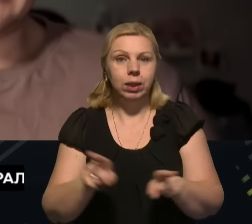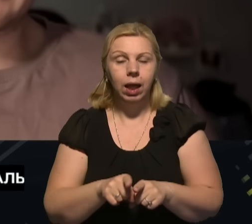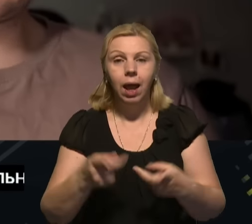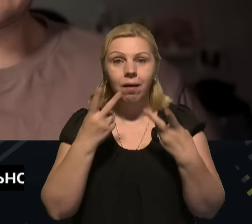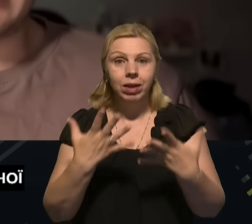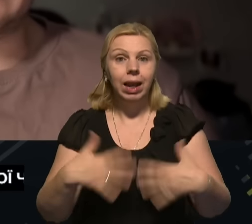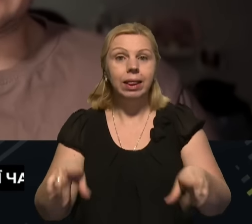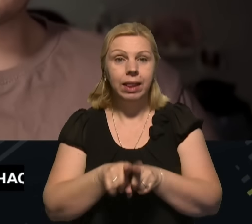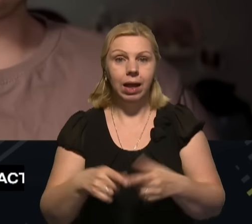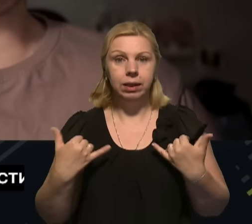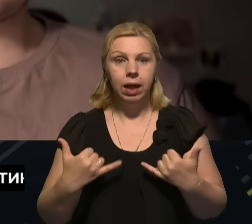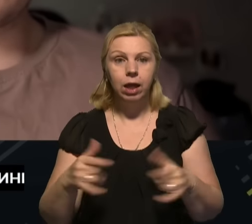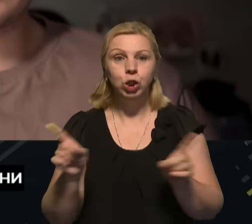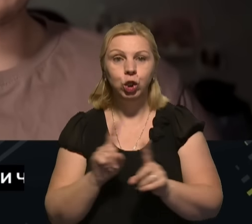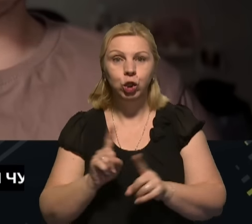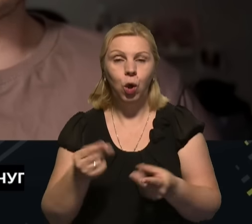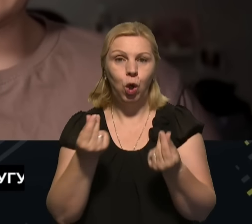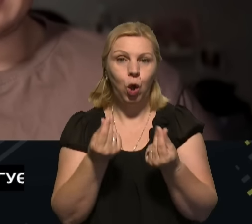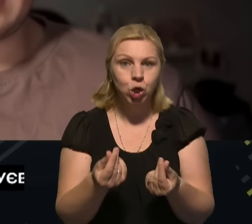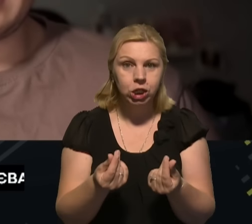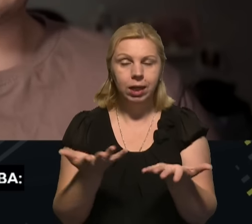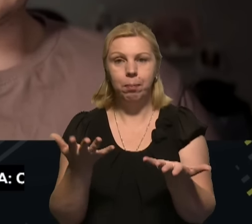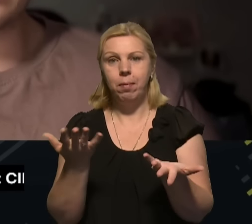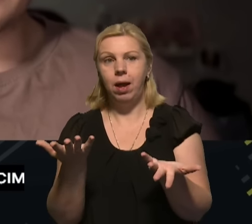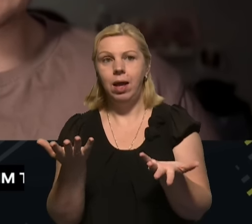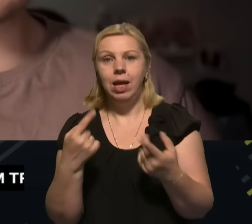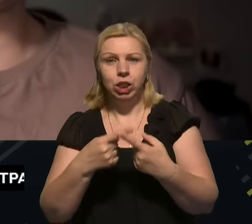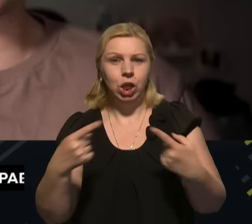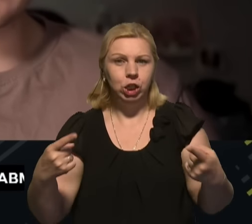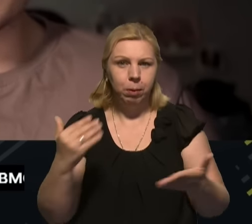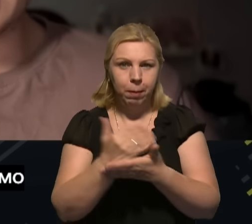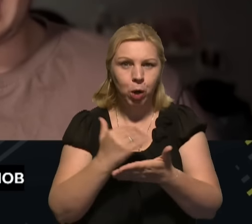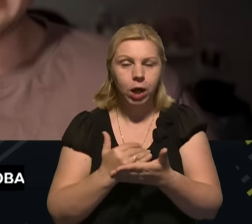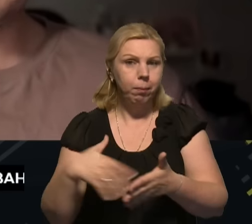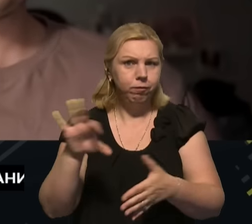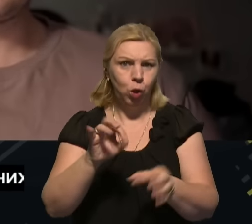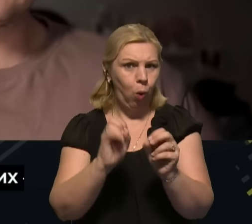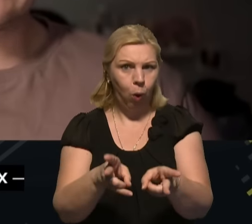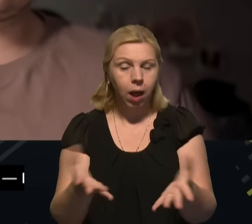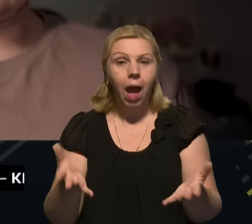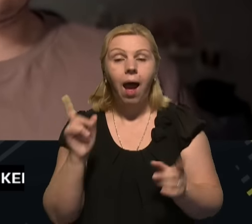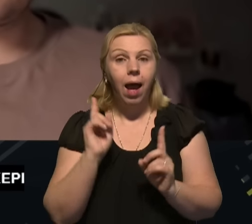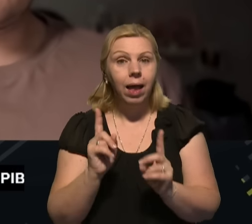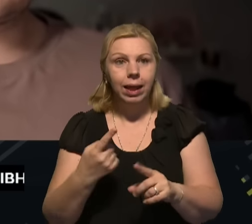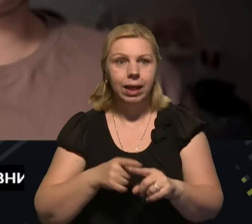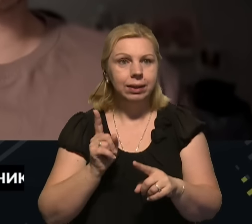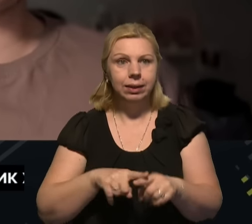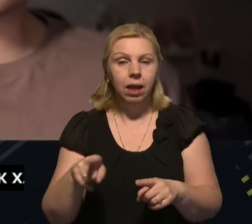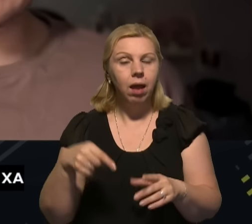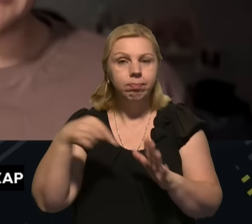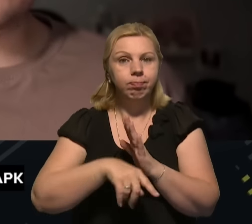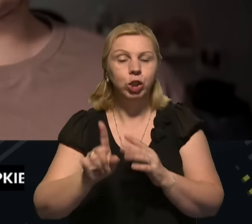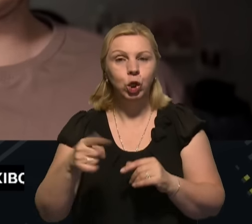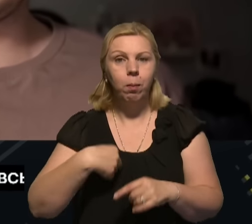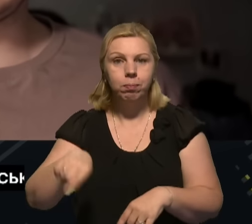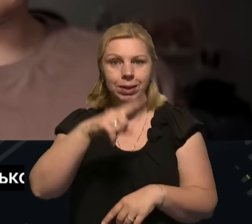Виглядає так наразі, що з грошима, з іншими системами все окей. Але це на сьогодність того, що ми